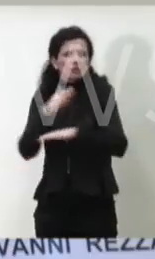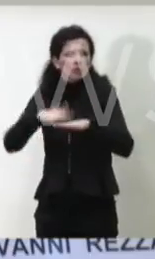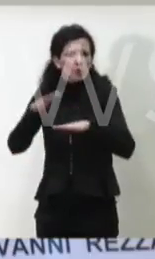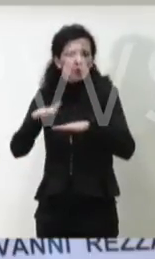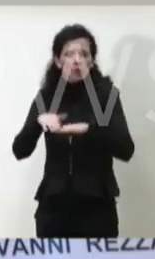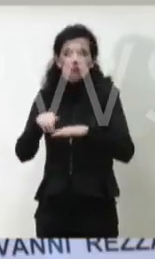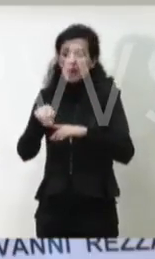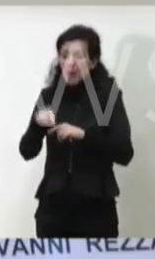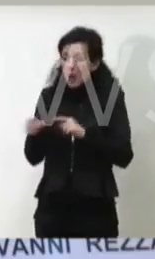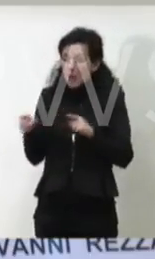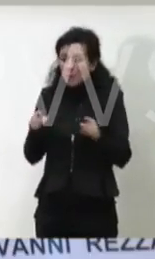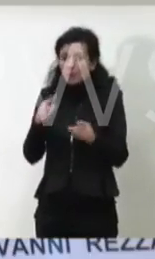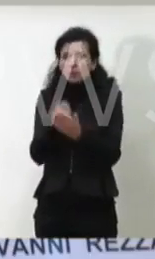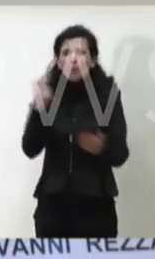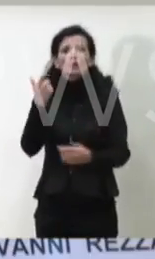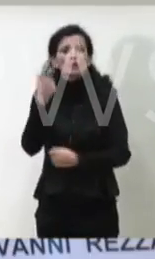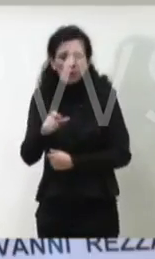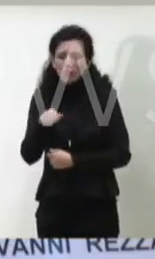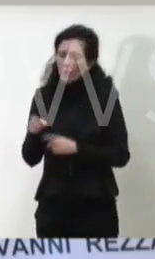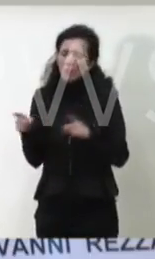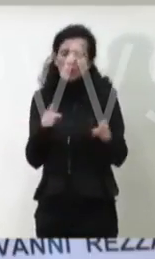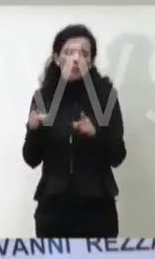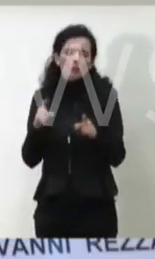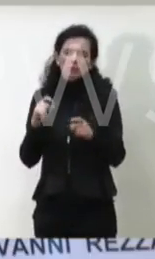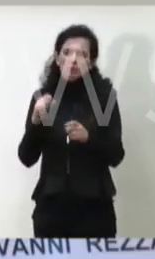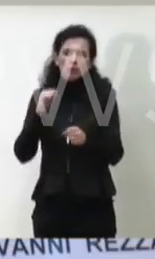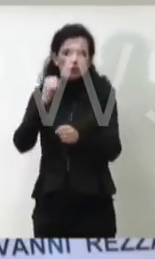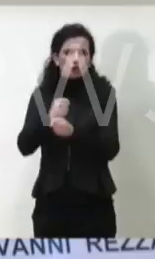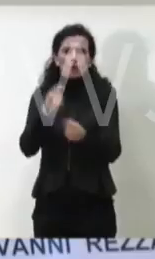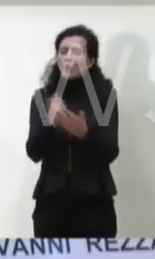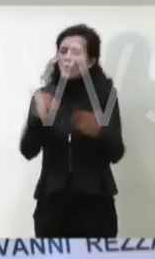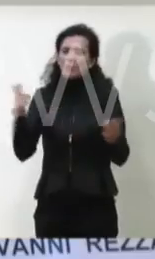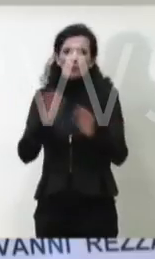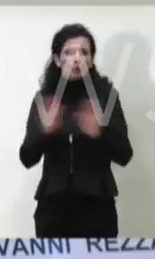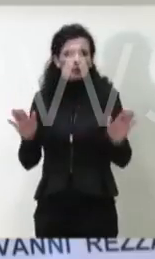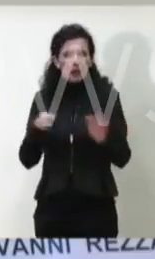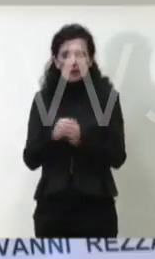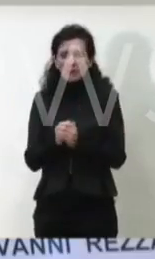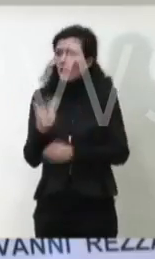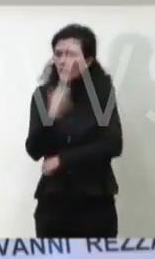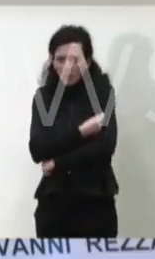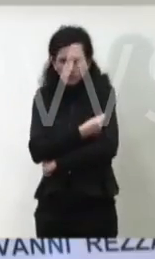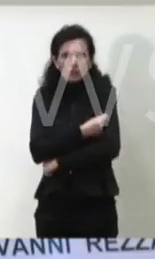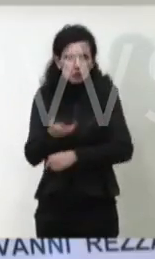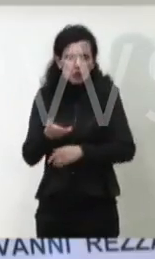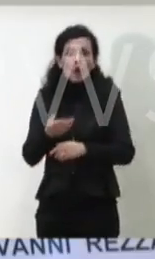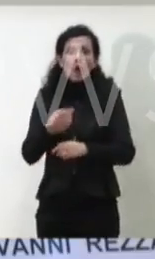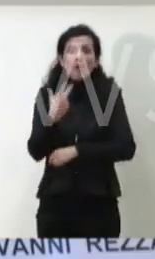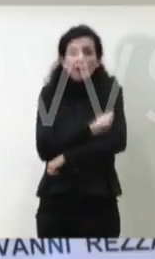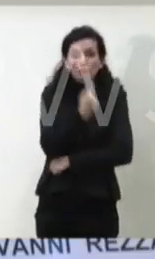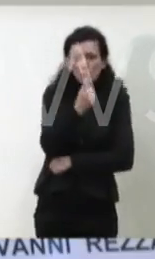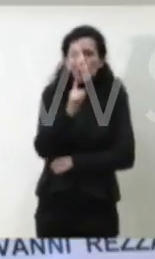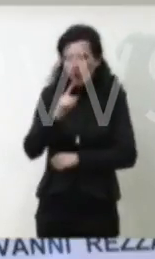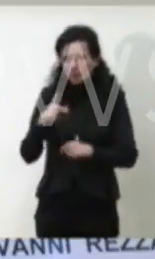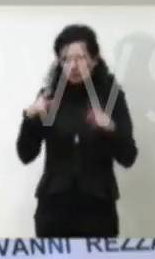importante? Perché è un momento storico, effettivamente un vaccino che, uno più vaccini non esperiamo, sembra